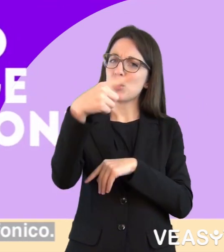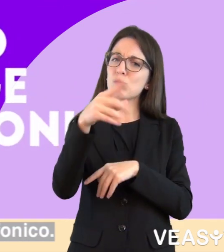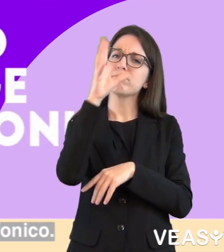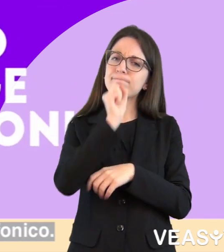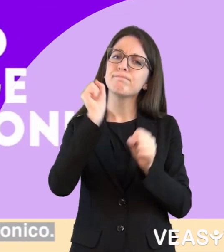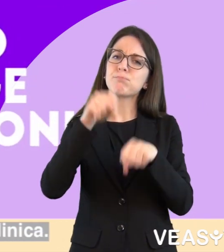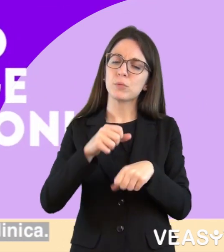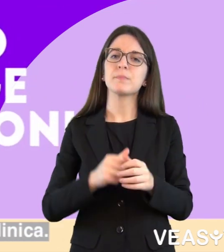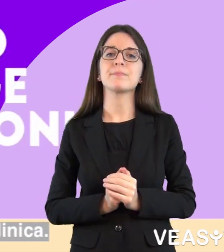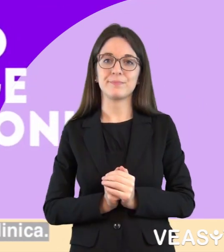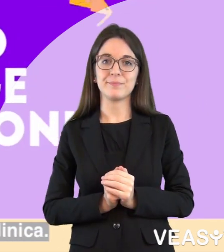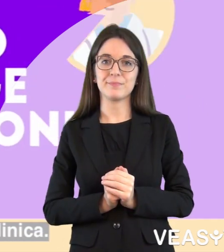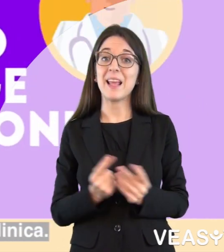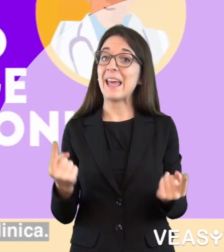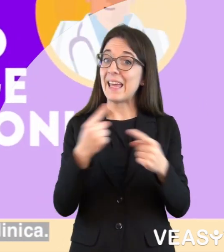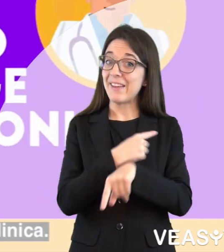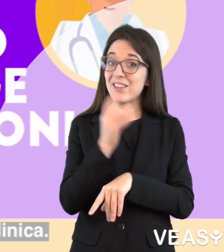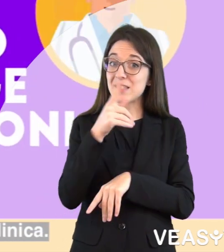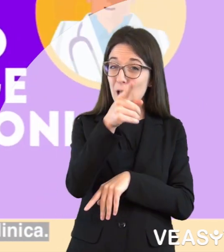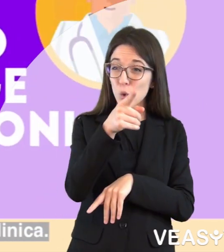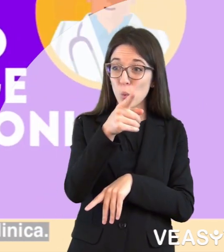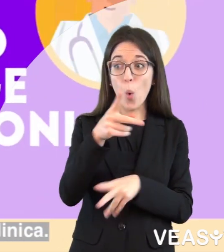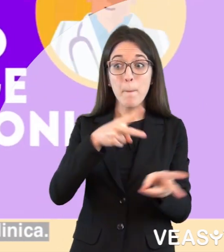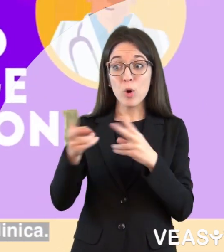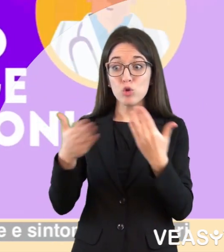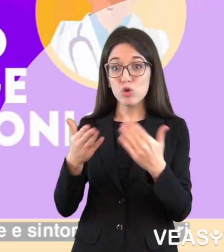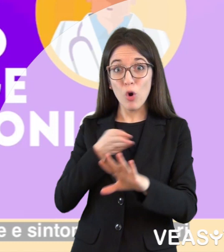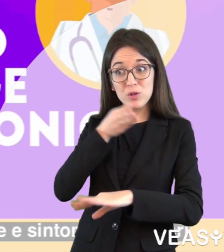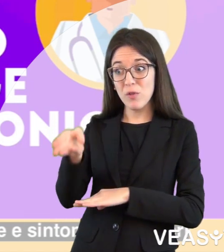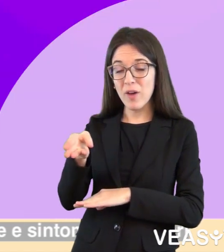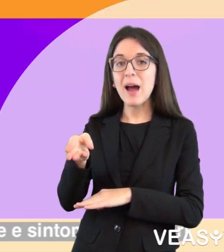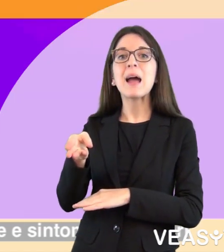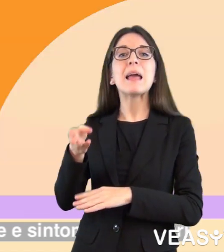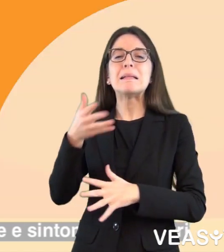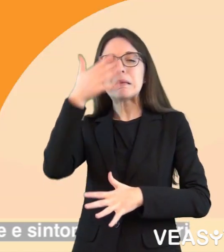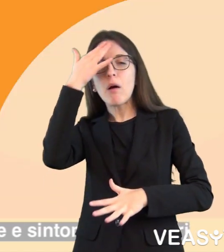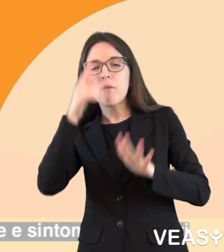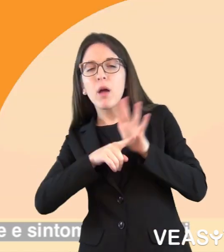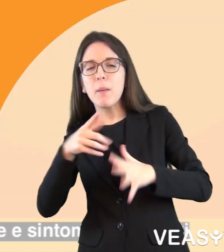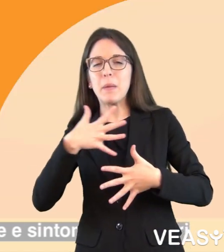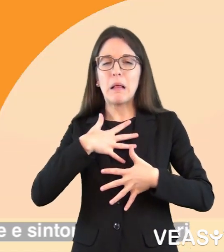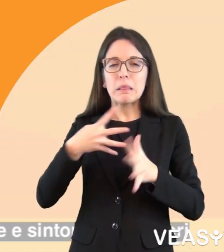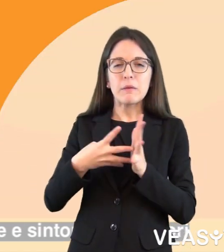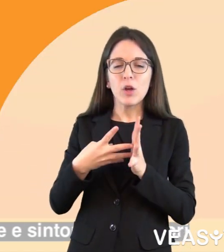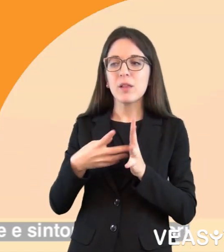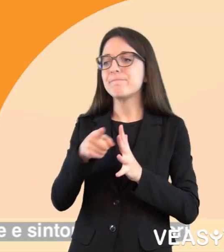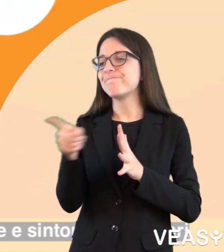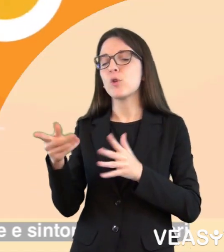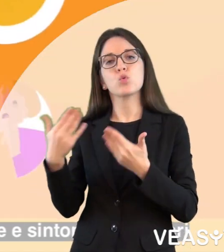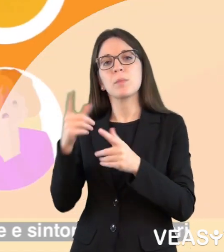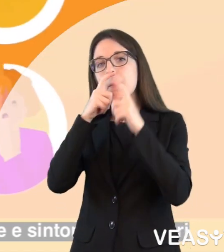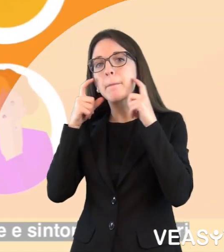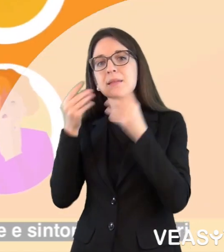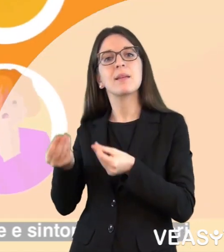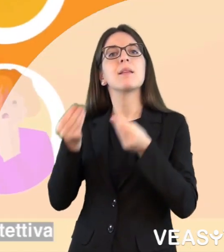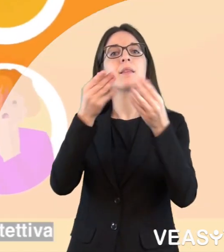primo triage telefonico, un'intervista per valutare la condizione clinica. Al paziente che si presenta al pronto soccorso con febbre